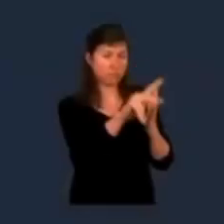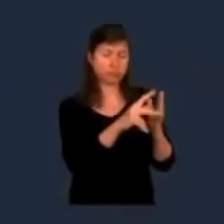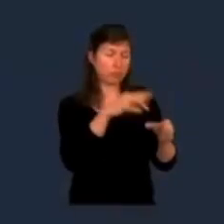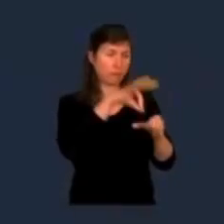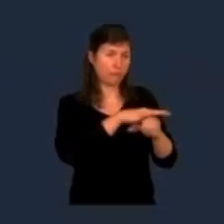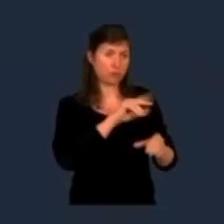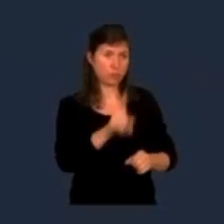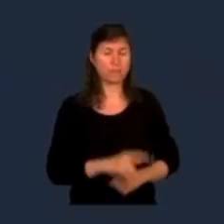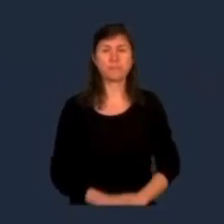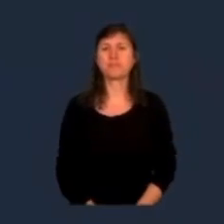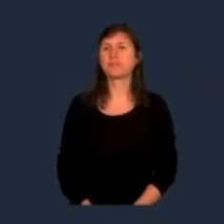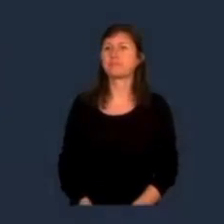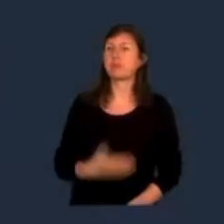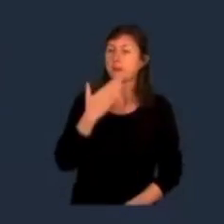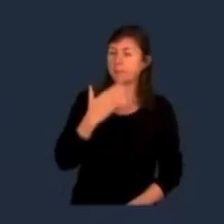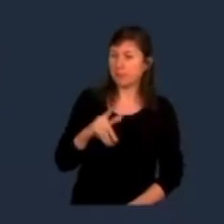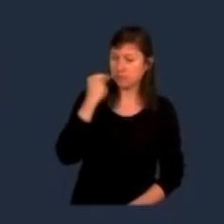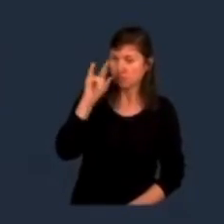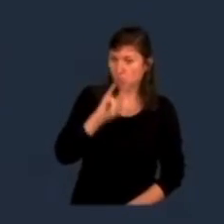La parole est à monsieur Gemani.